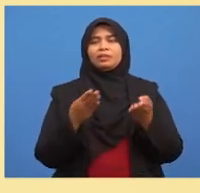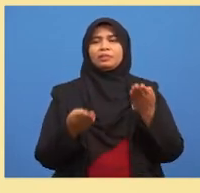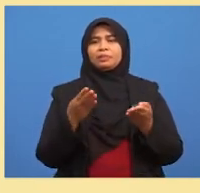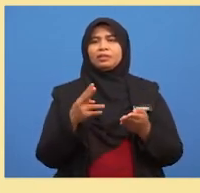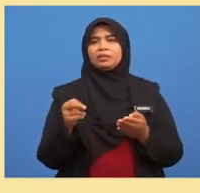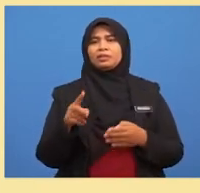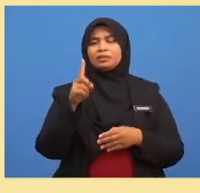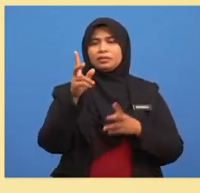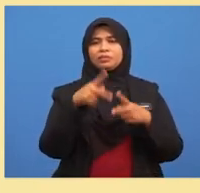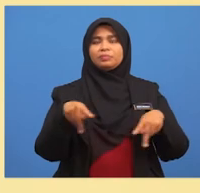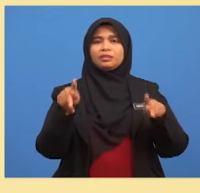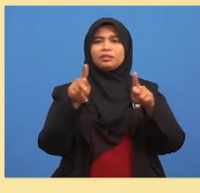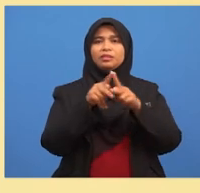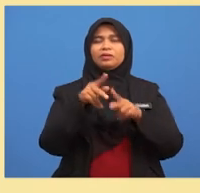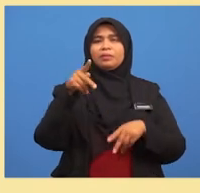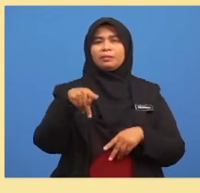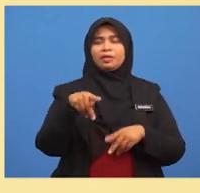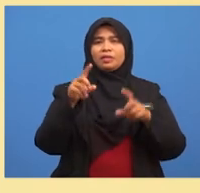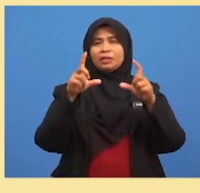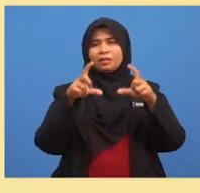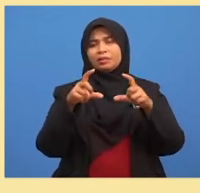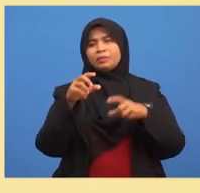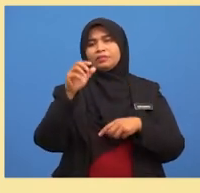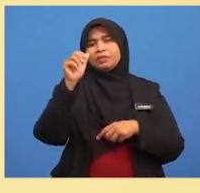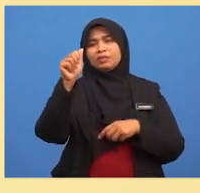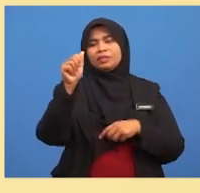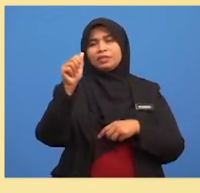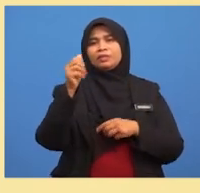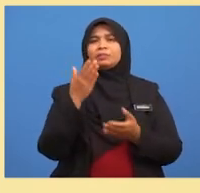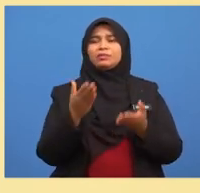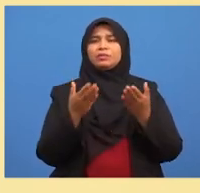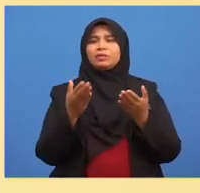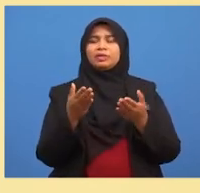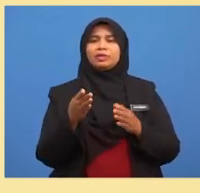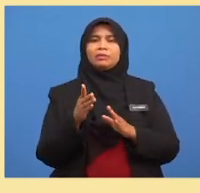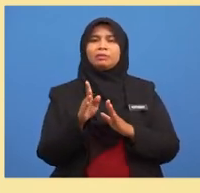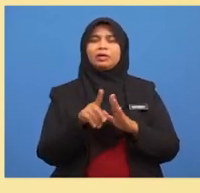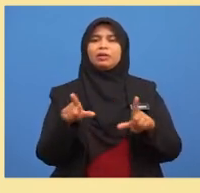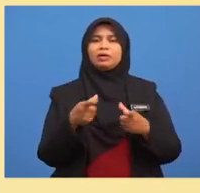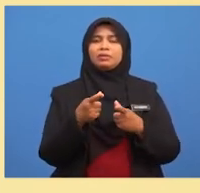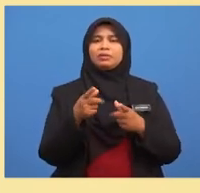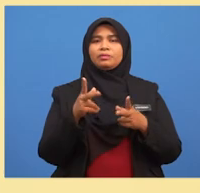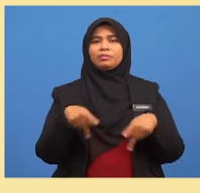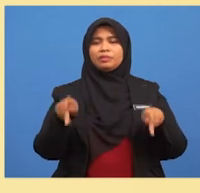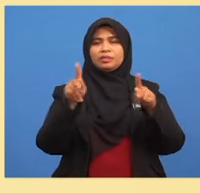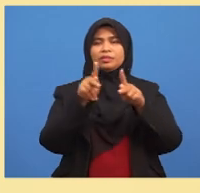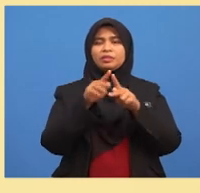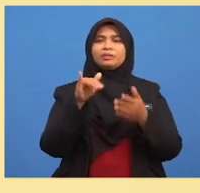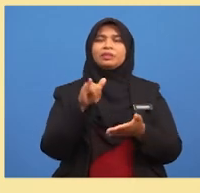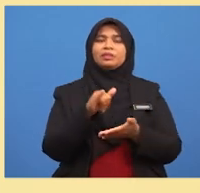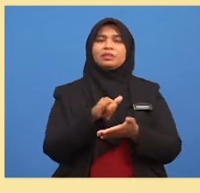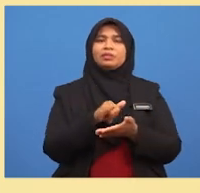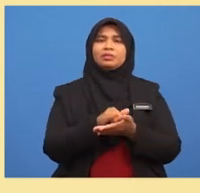P dalam kurungan A ialah kemungkinan berlaku peristiwa itu Untuk menghitung